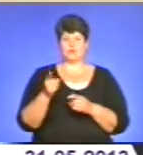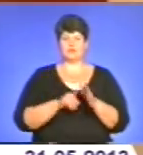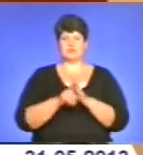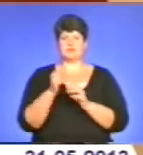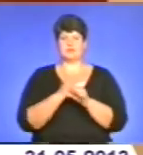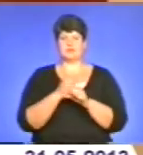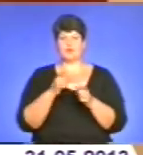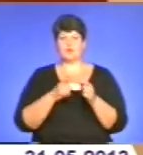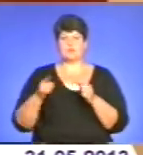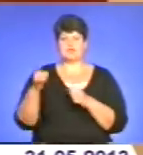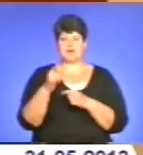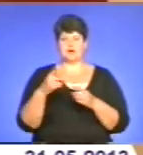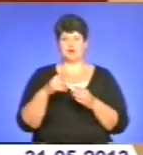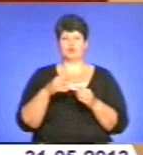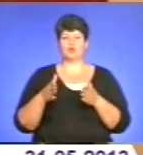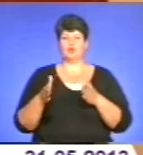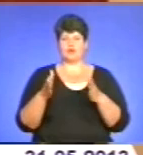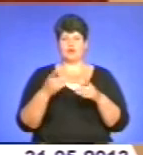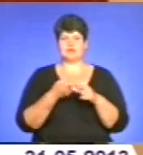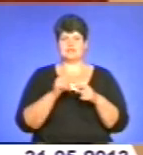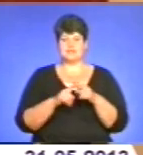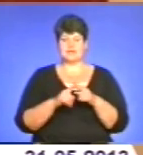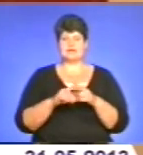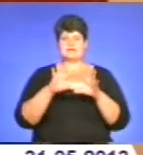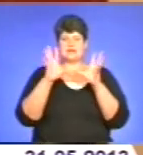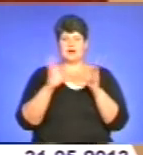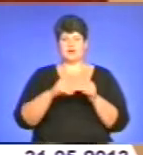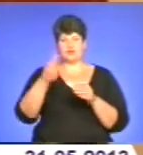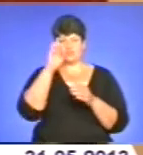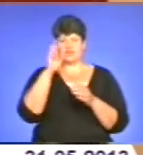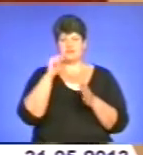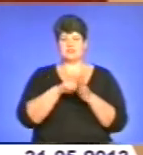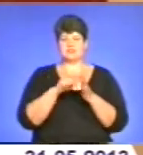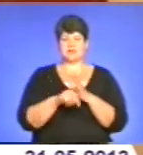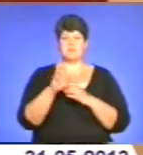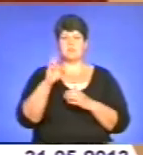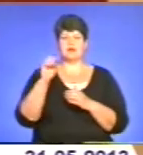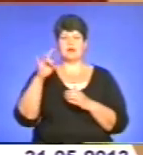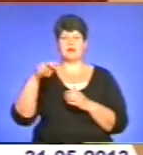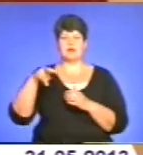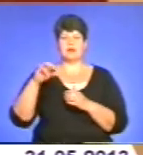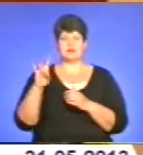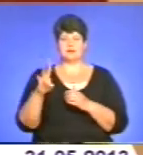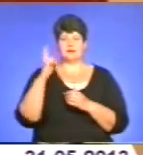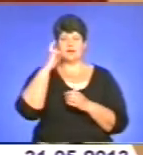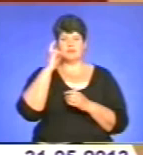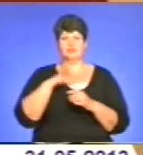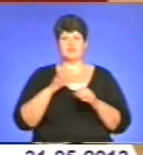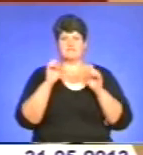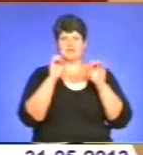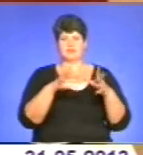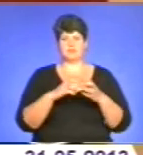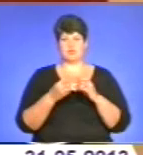дороги. Об'їзна дорога – це є траса загальнодержавного значення, це частина міжнародної траси Берлін-Київ, а вона так була віддана тільки на проблеми міста.